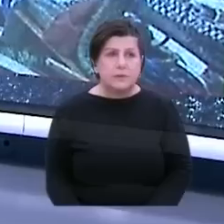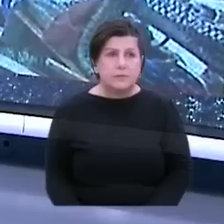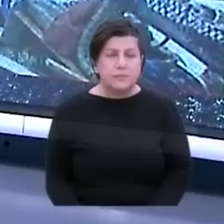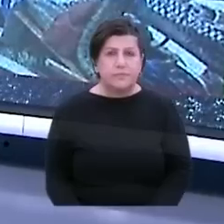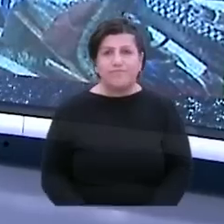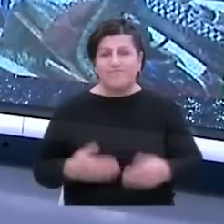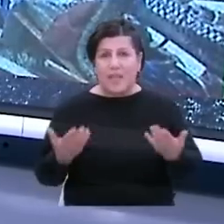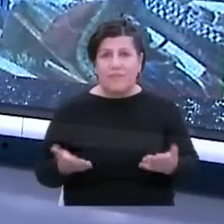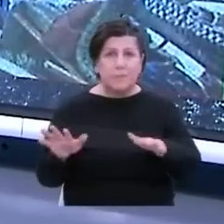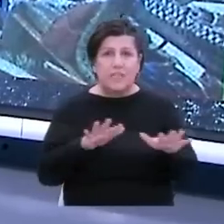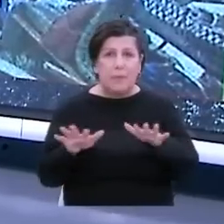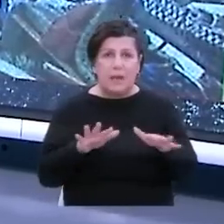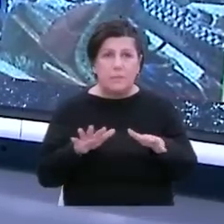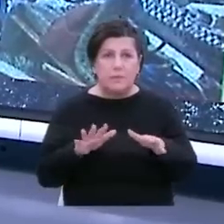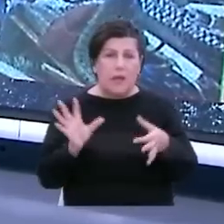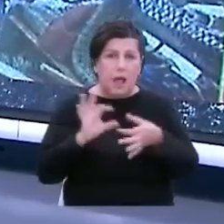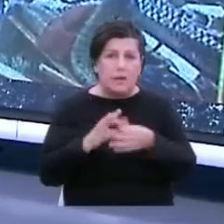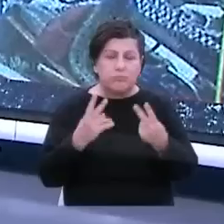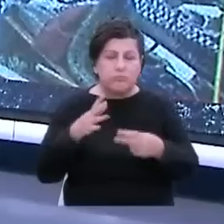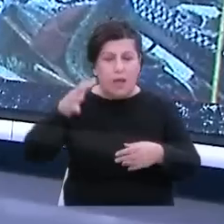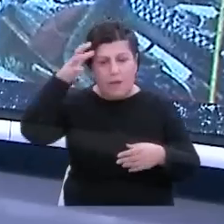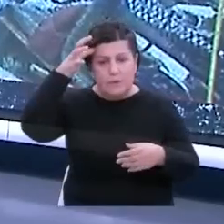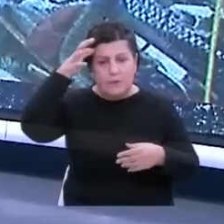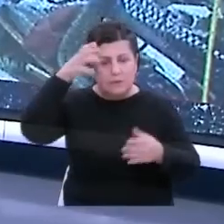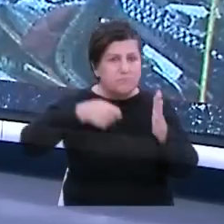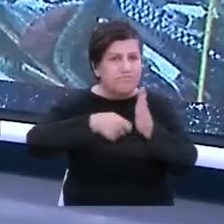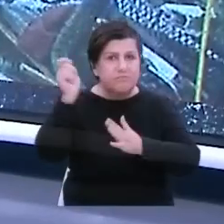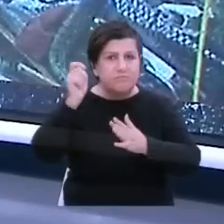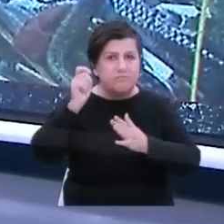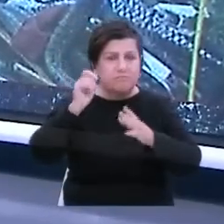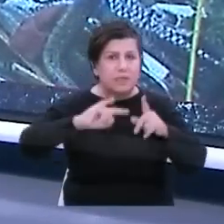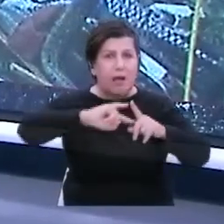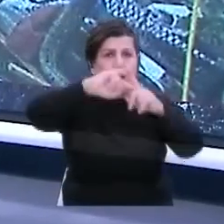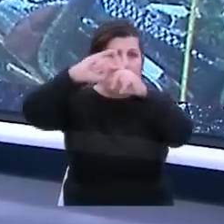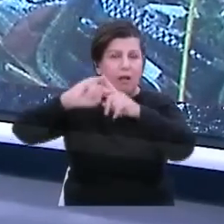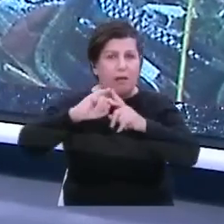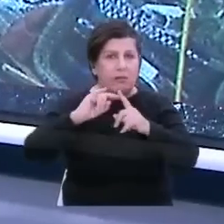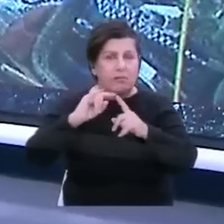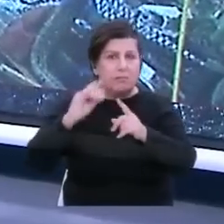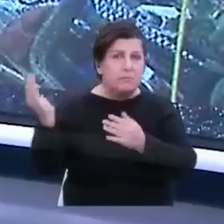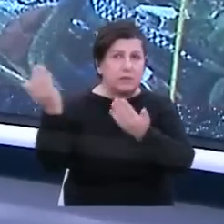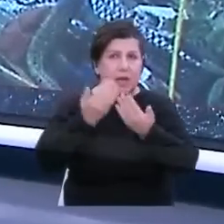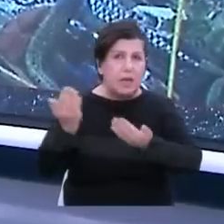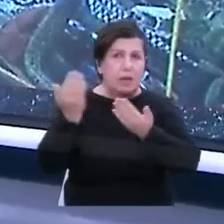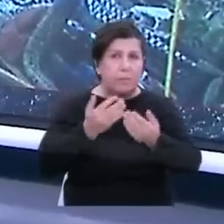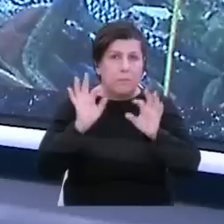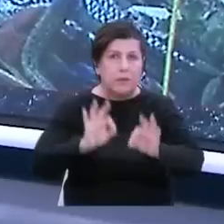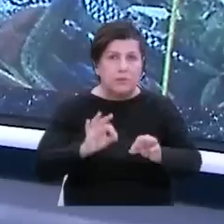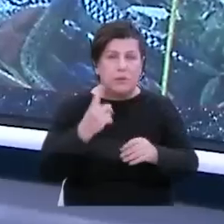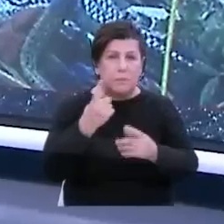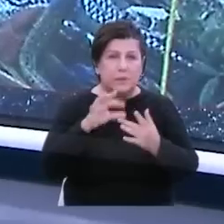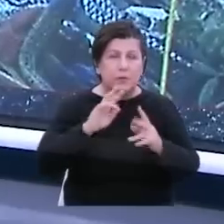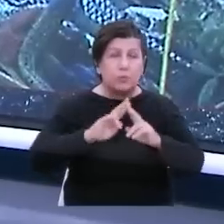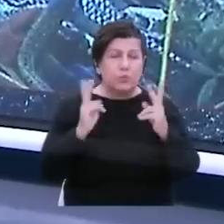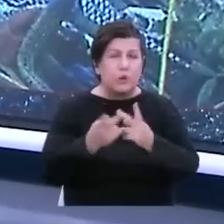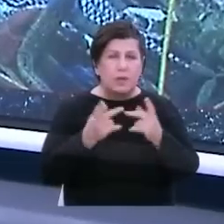Evet, depreme dair hafızalarımıza kazılan kareler, onlar gelmeye devam ediyor. Bir tanesi, neredeyse